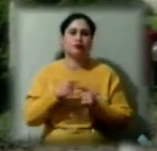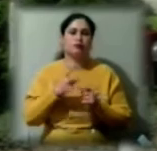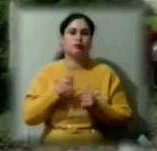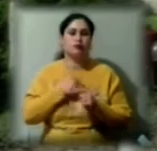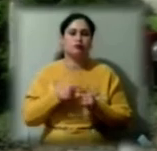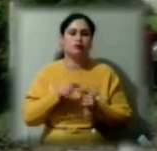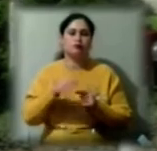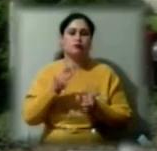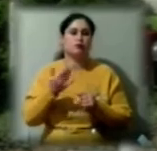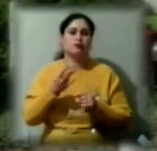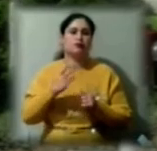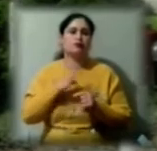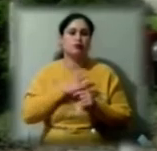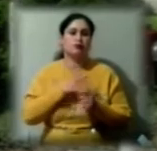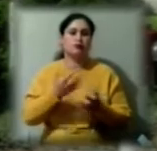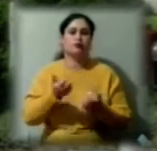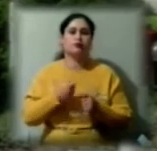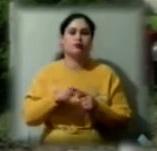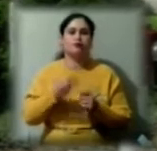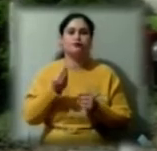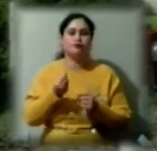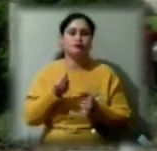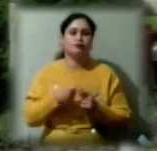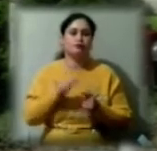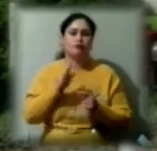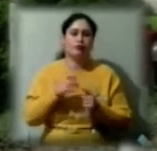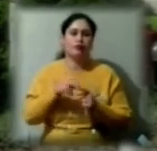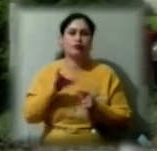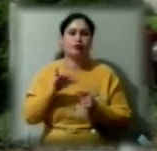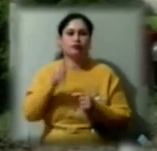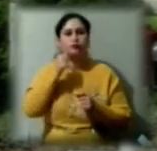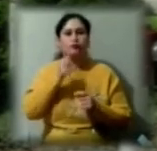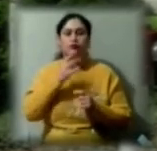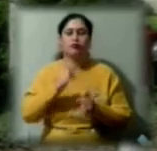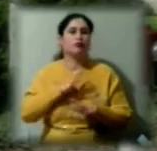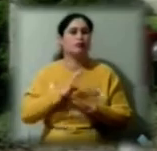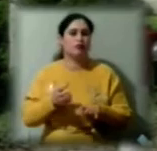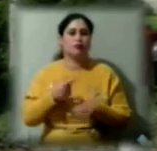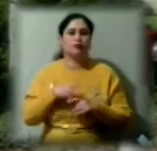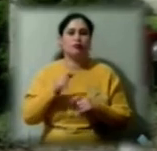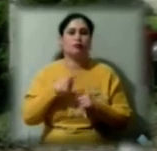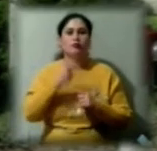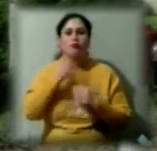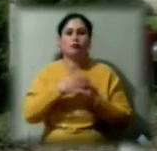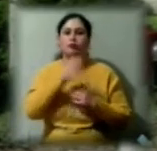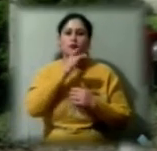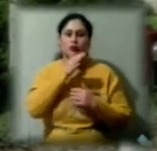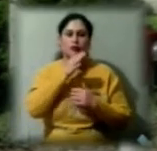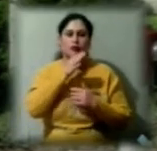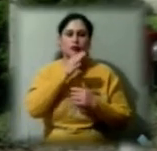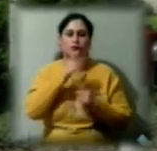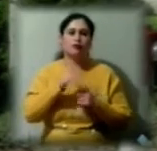була прийняти ці кошти в лютому місяці, не відбулася. Але в найближчий час буде